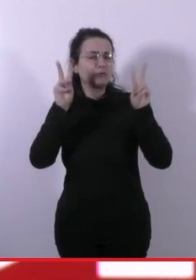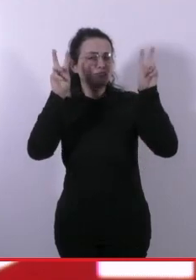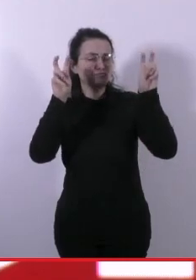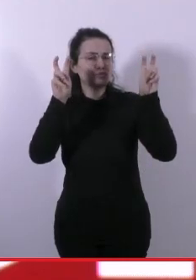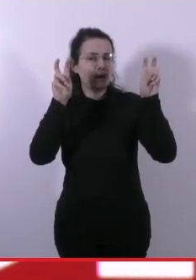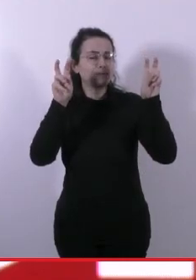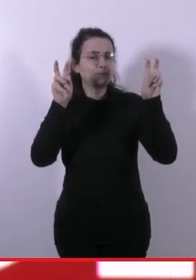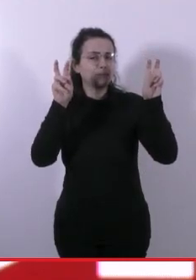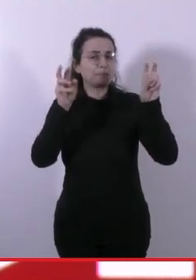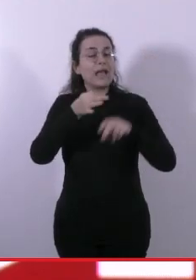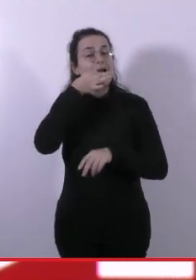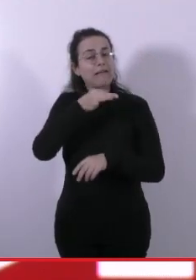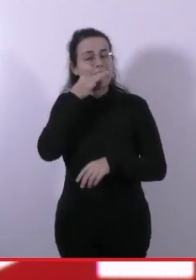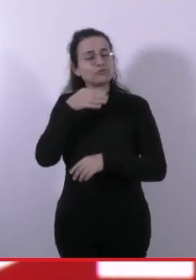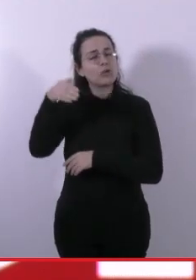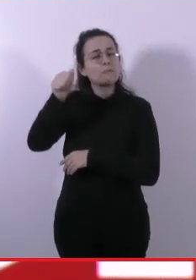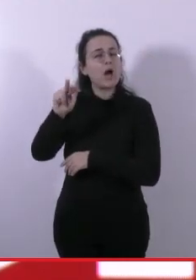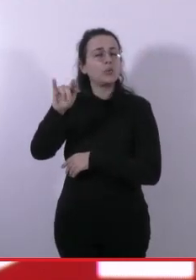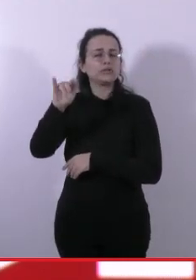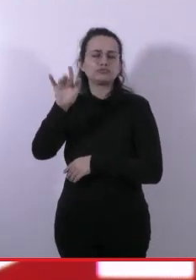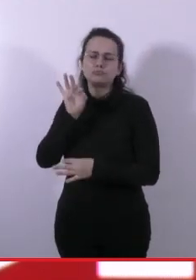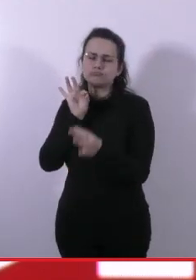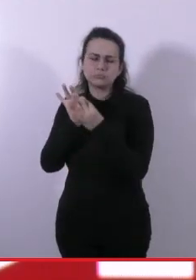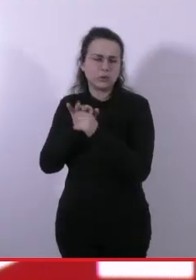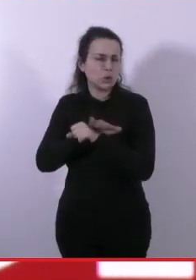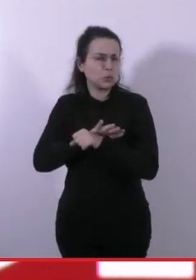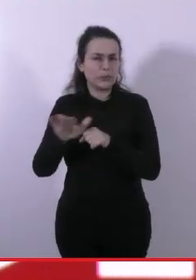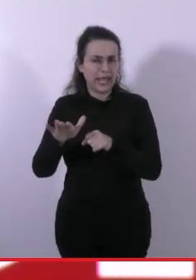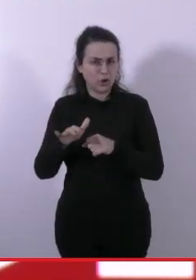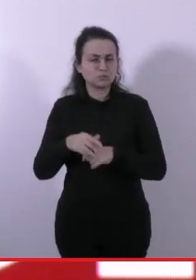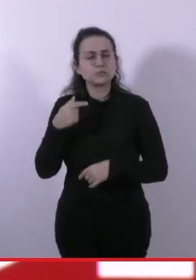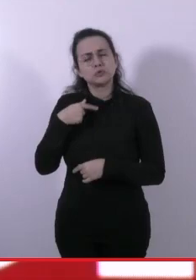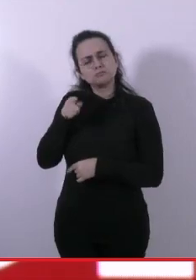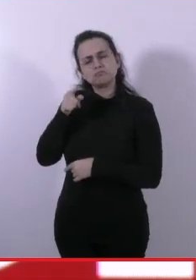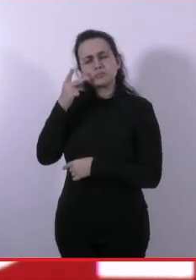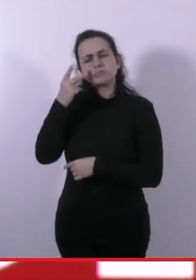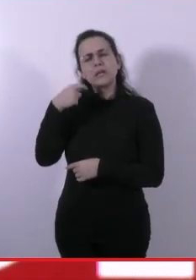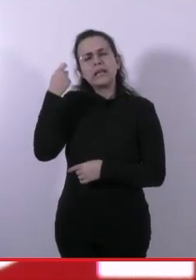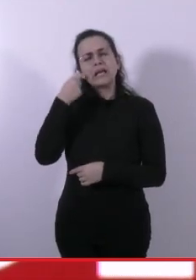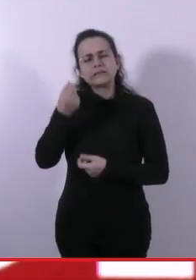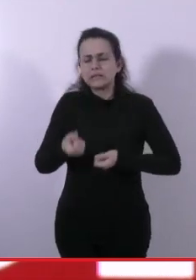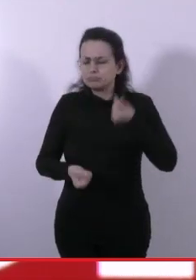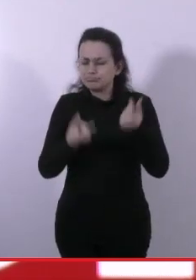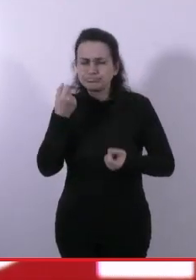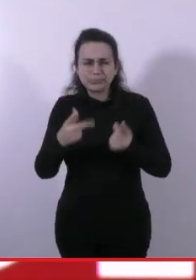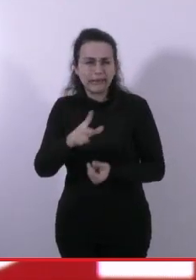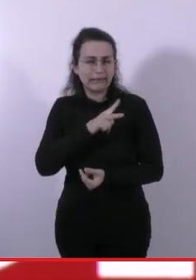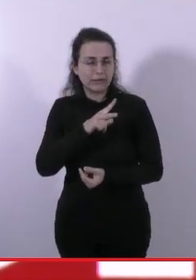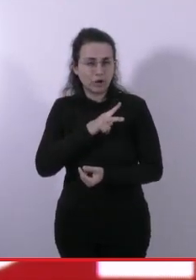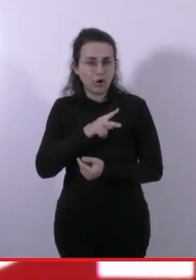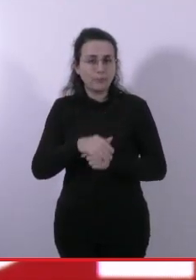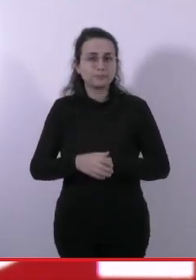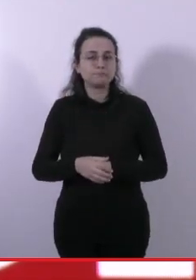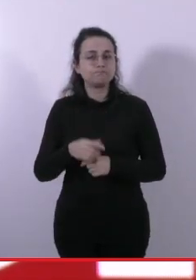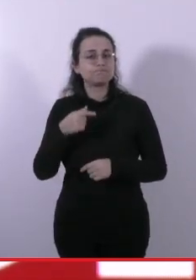relazione di Maurizio, che ho trovato interessante e ricca di spunti. Io inizio il mio